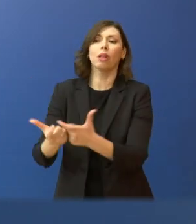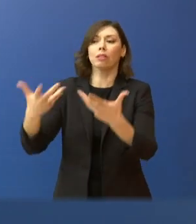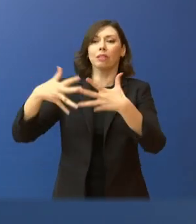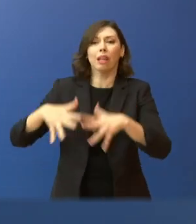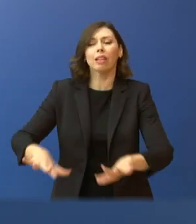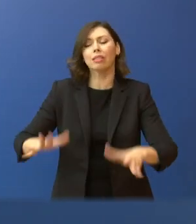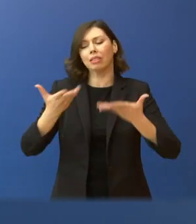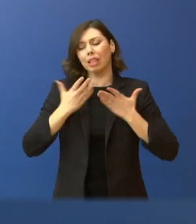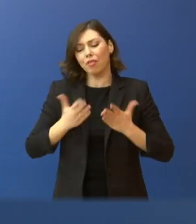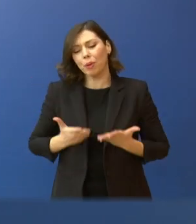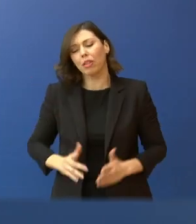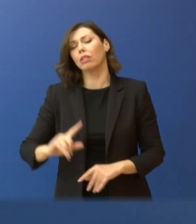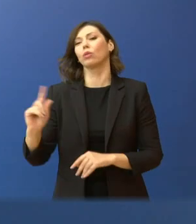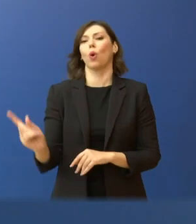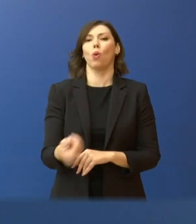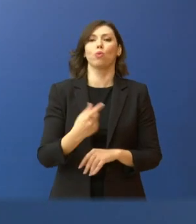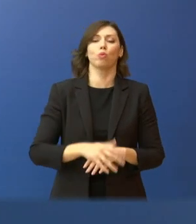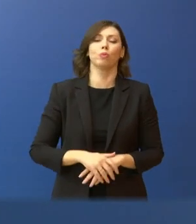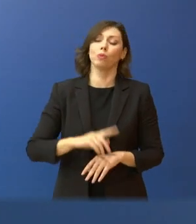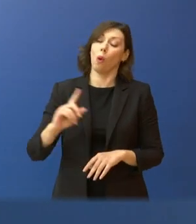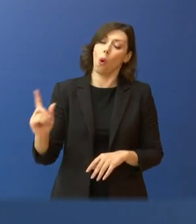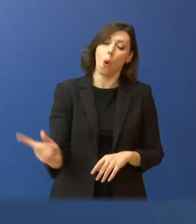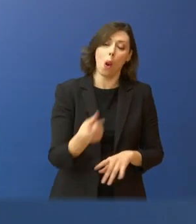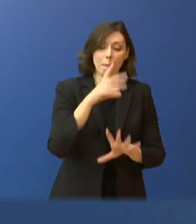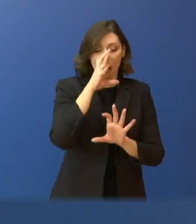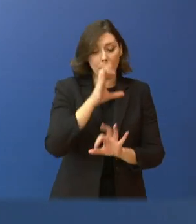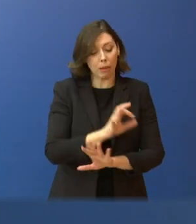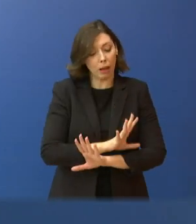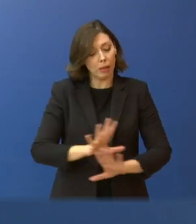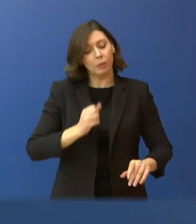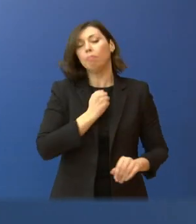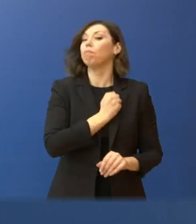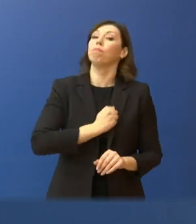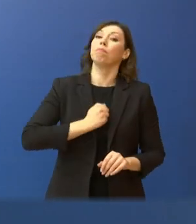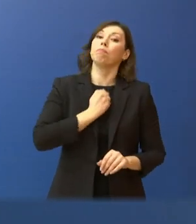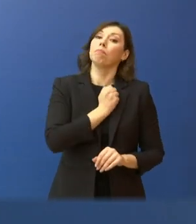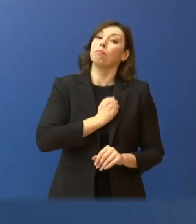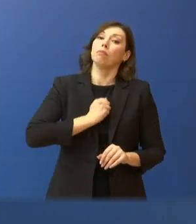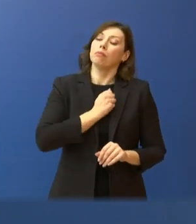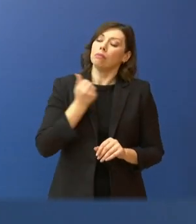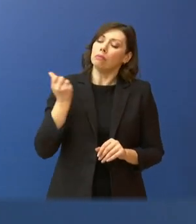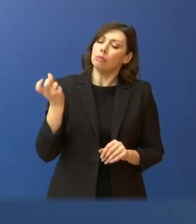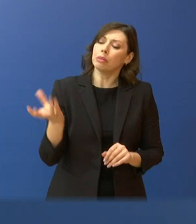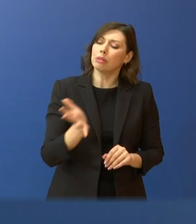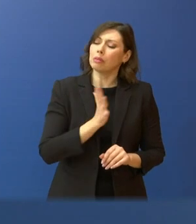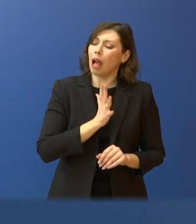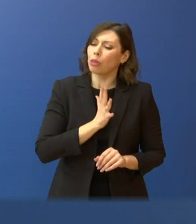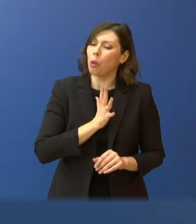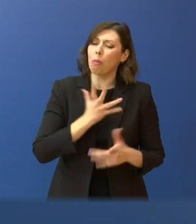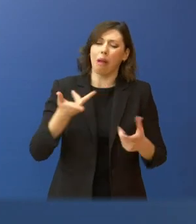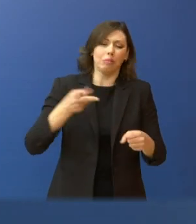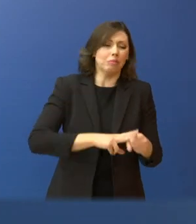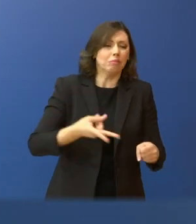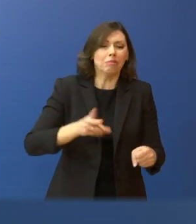Όλοι είμαστε συντετριμμένοι από το τραγικό συμβάν στα τέμπη. Δεκάδες ανθρώπινα δράματα, πόνος, αβάστακτος πόνος,